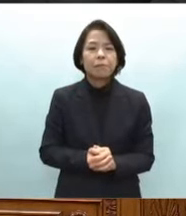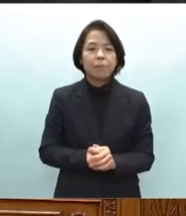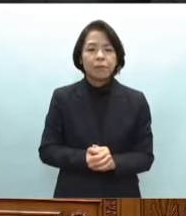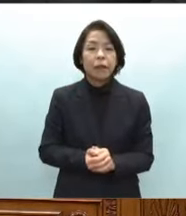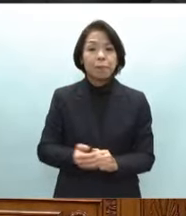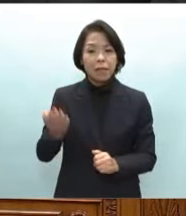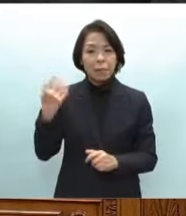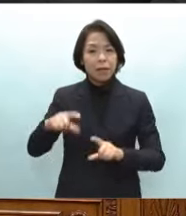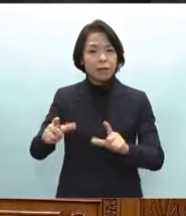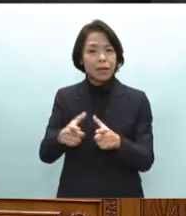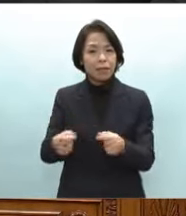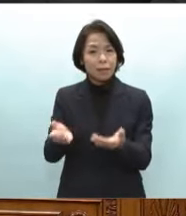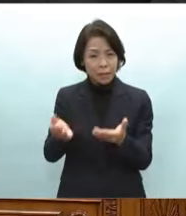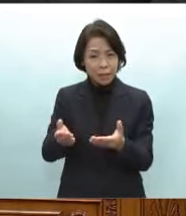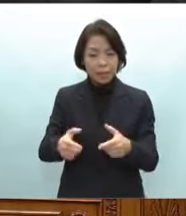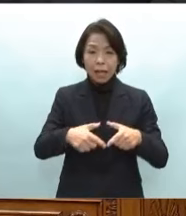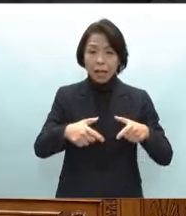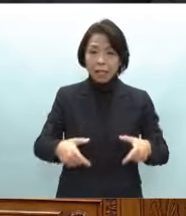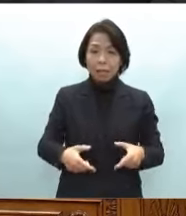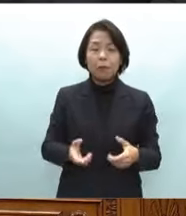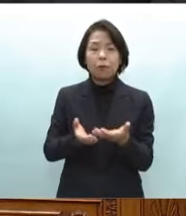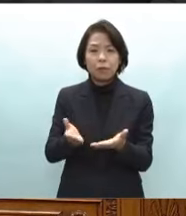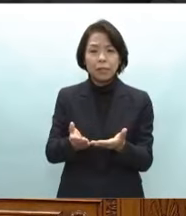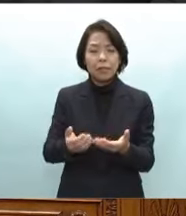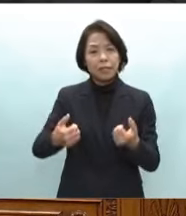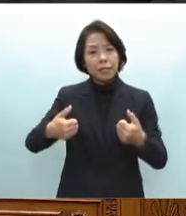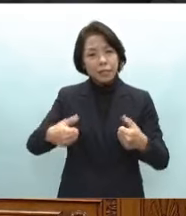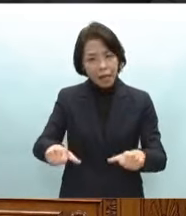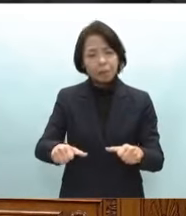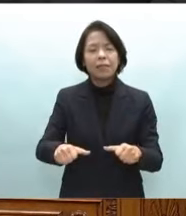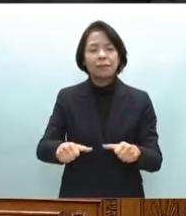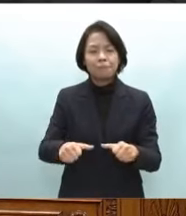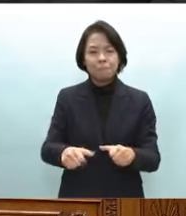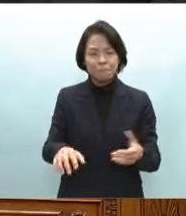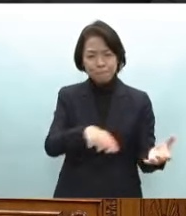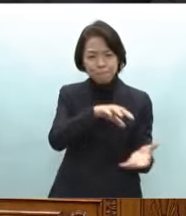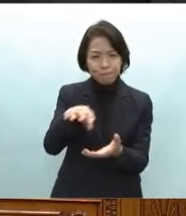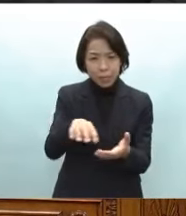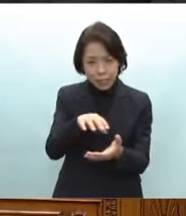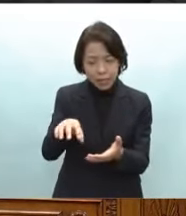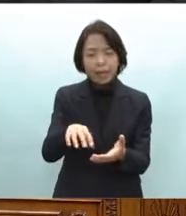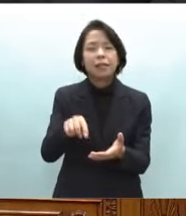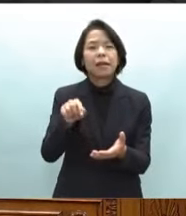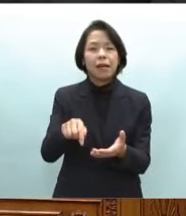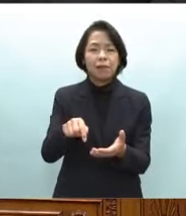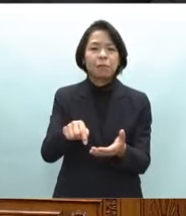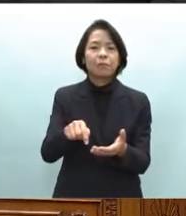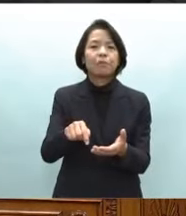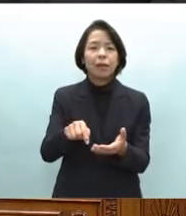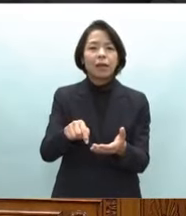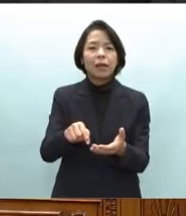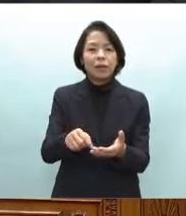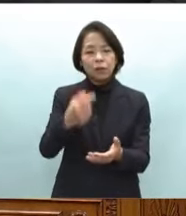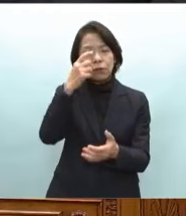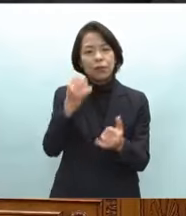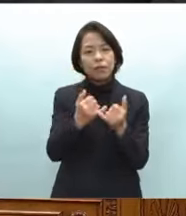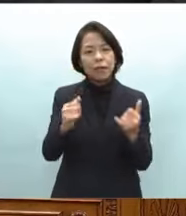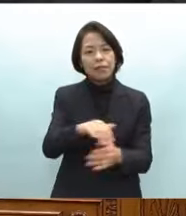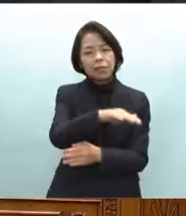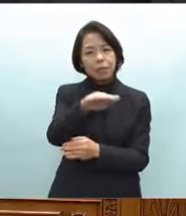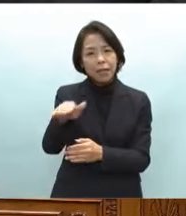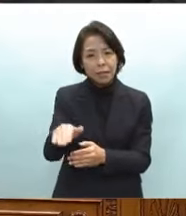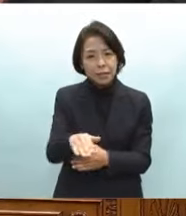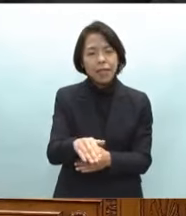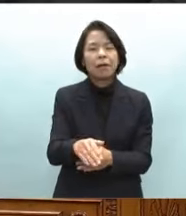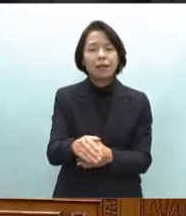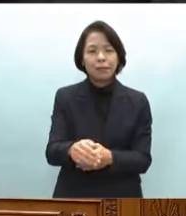大震災や熊本地震などに匹敵する甚大な被害を地域にもたらしたことから被災者の方々のきめ